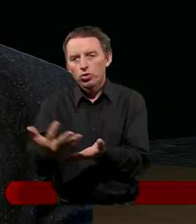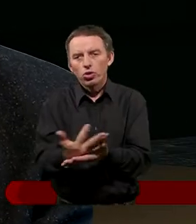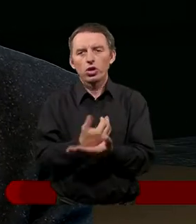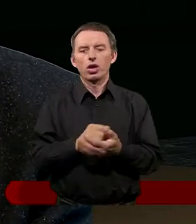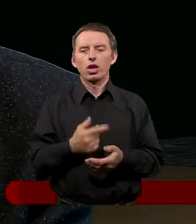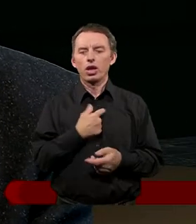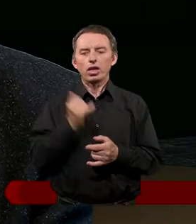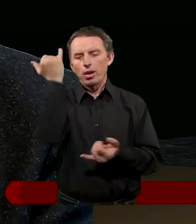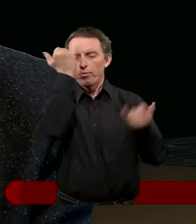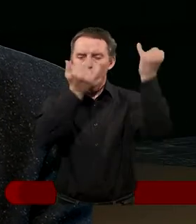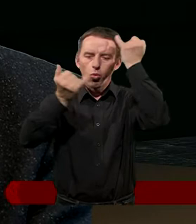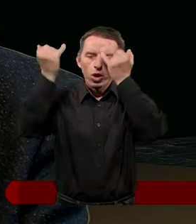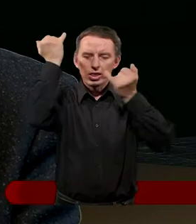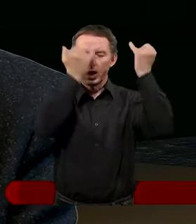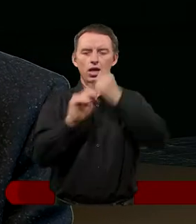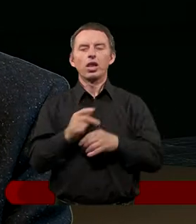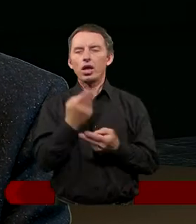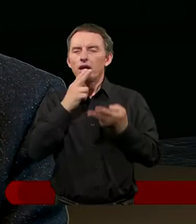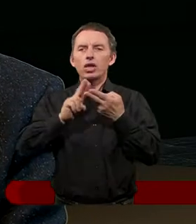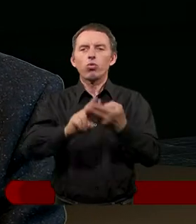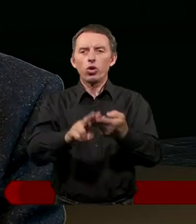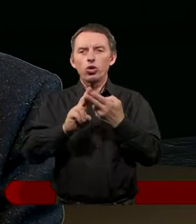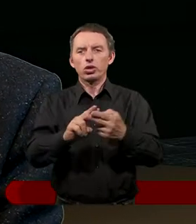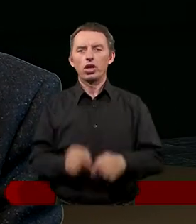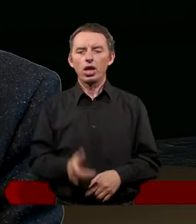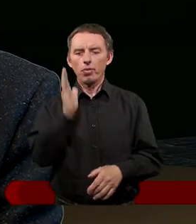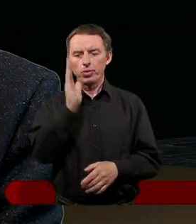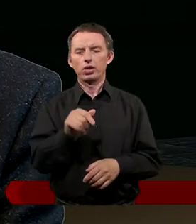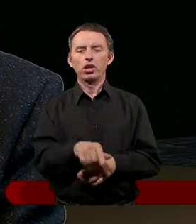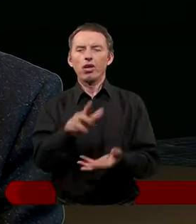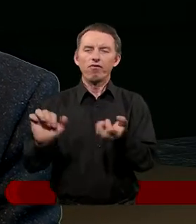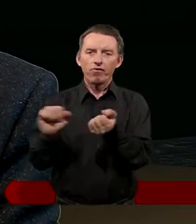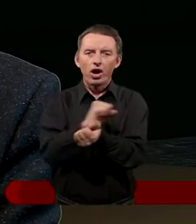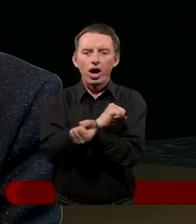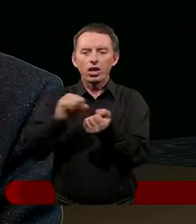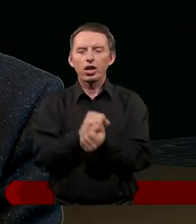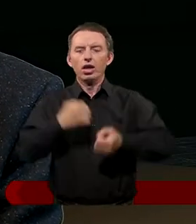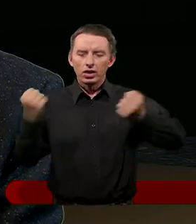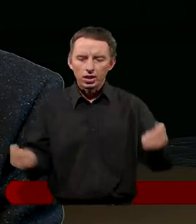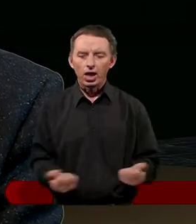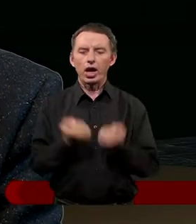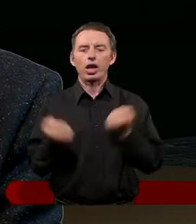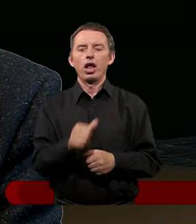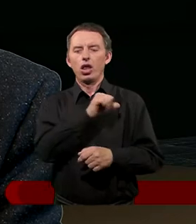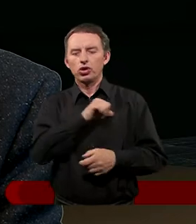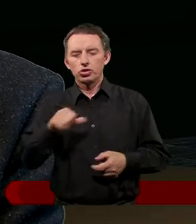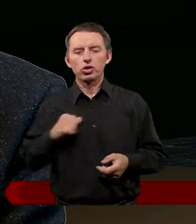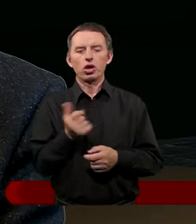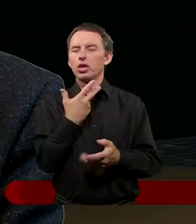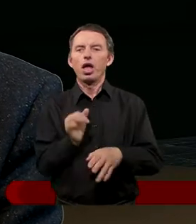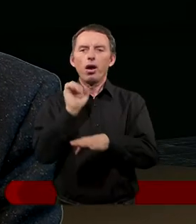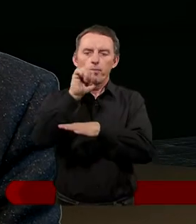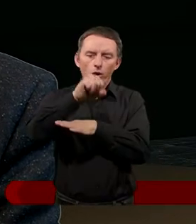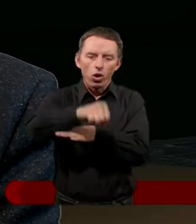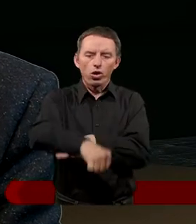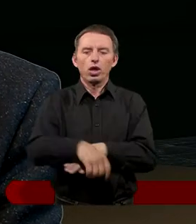naszymi błędami, naszymi skłonnościami i będziemy z nimi walczyć, będziemy starali się je pokonać,